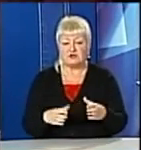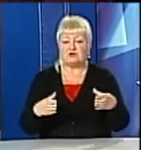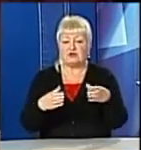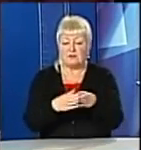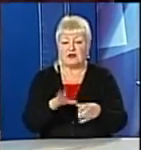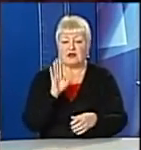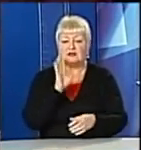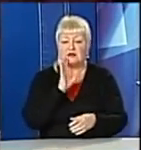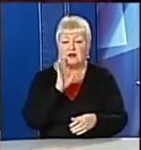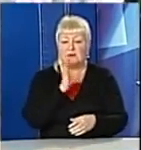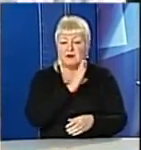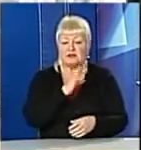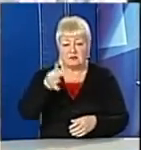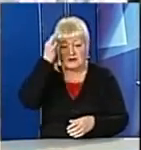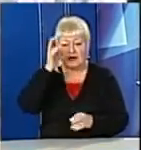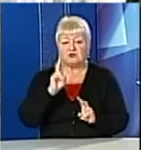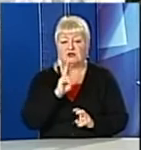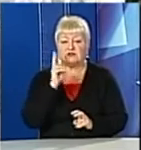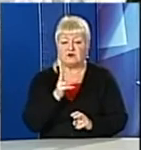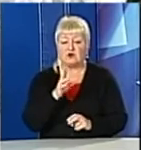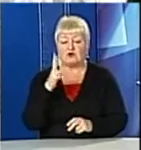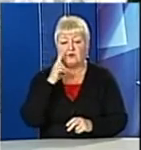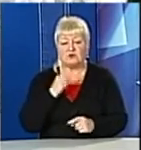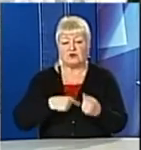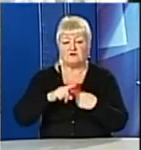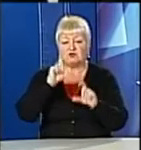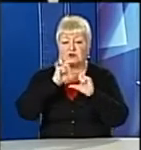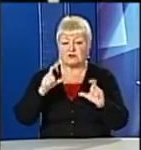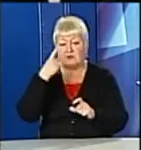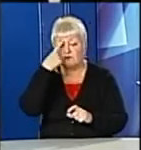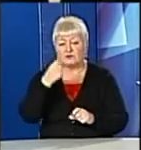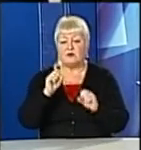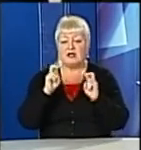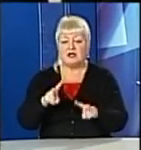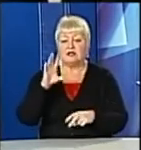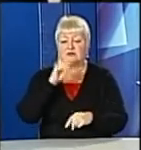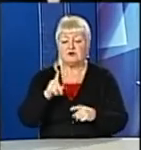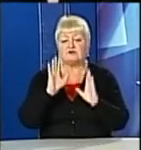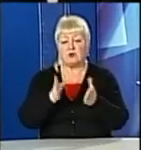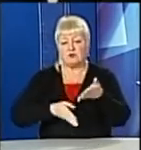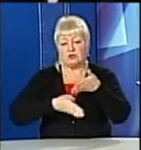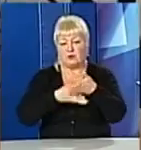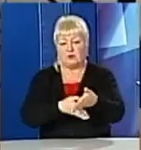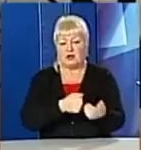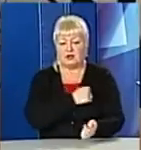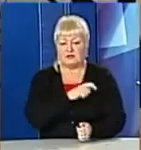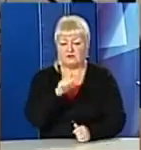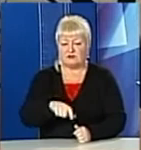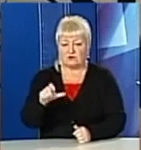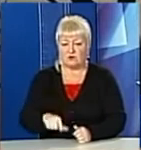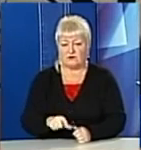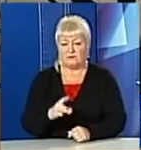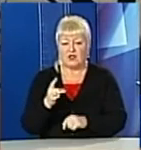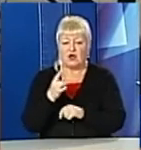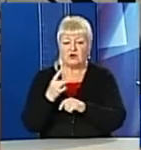пригадує, як два роки тому донька повернулася зі школи і повідомила, як зможе, але вона допомагатиме військовим. Одного разу